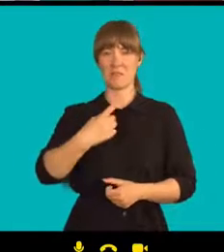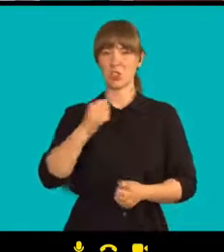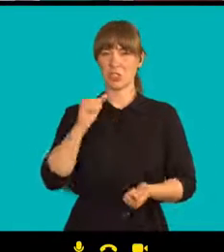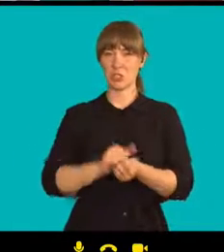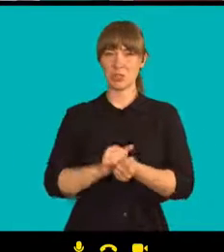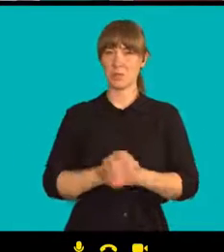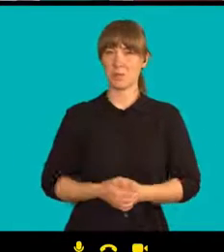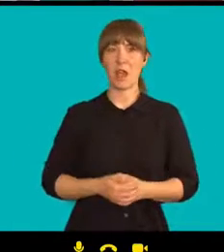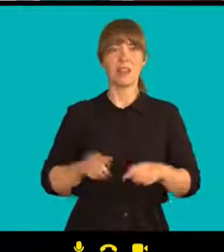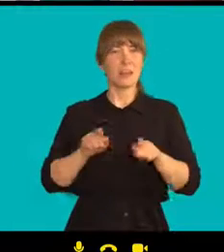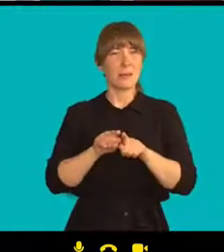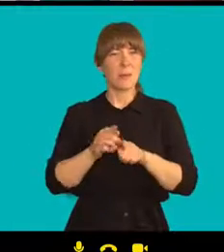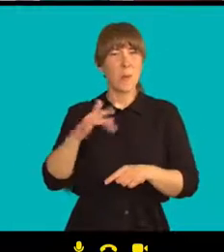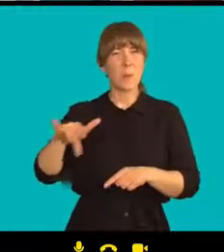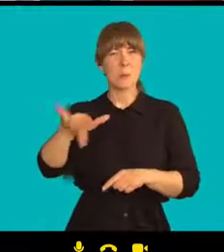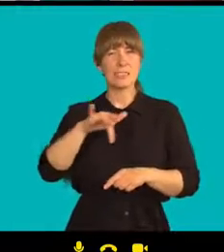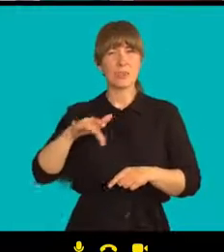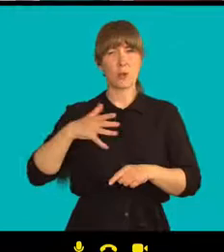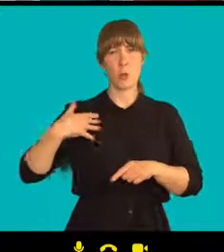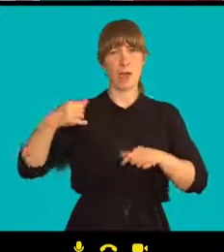A zvlášť u parlamentu.